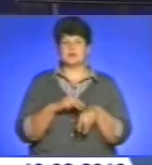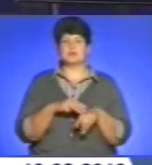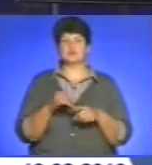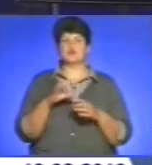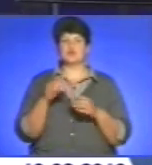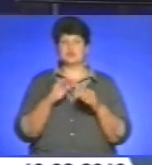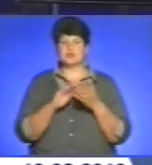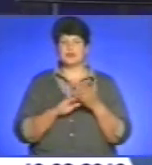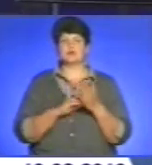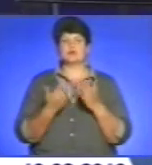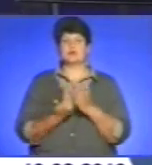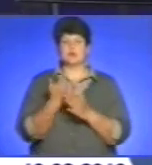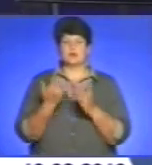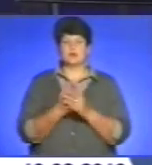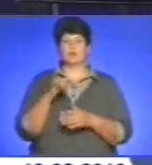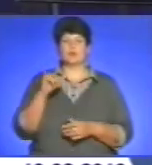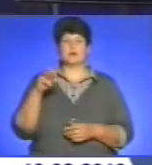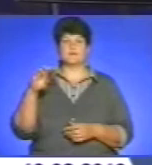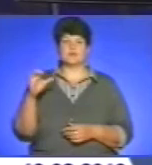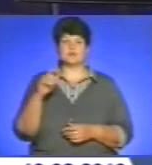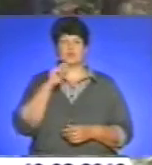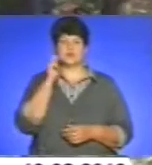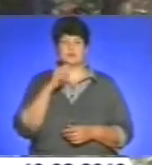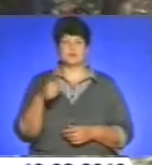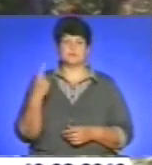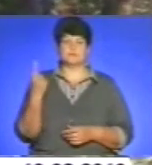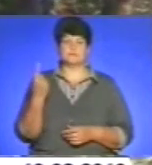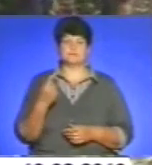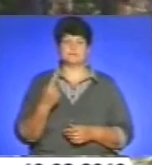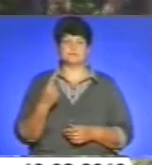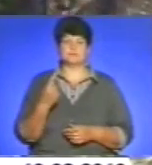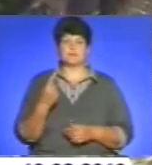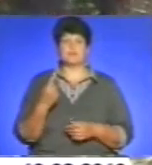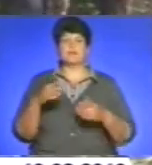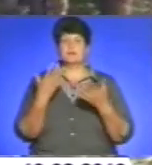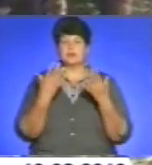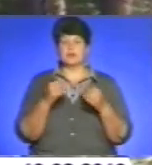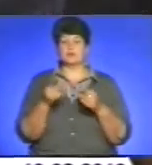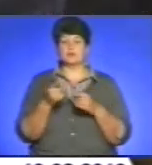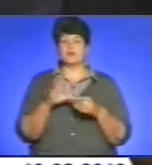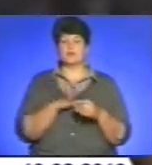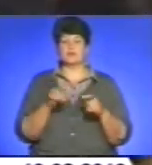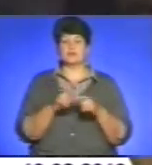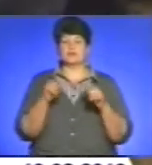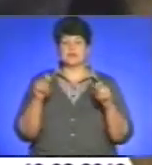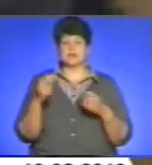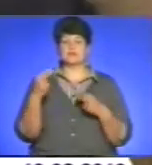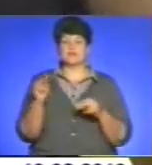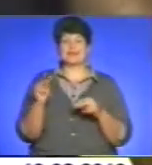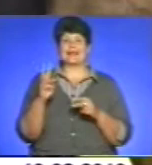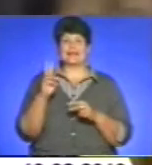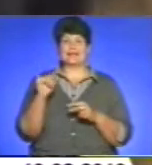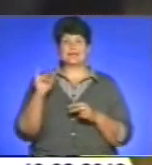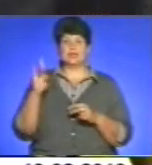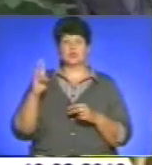сектору зв'язків з громадськістю ОМВС України в області. Днями у Тернополі відбувся відкритий чемпіонат з багатоборства кінологів.